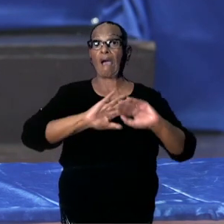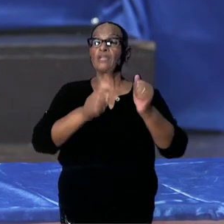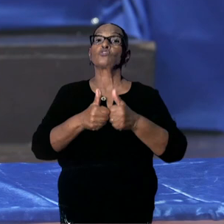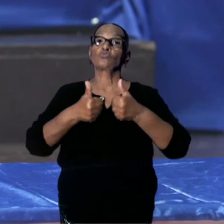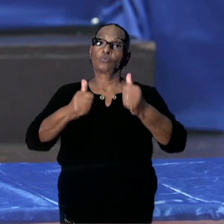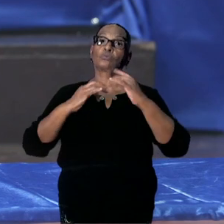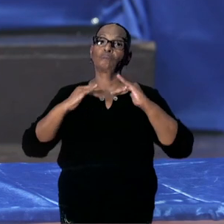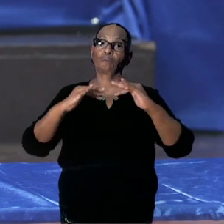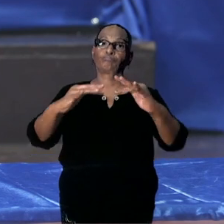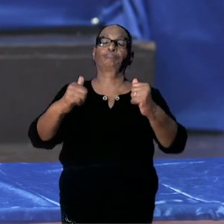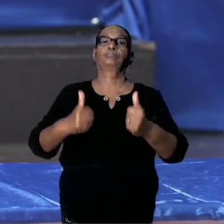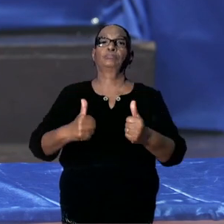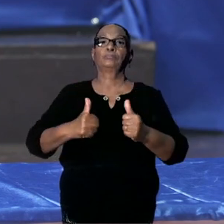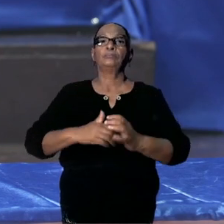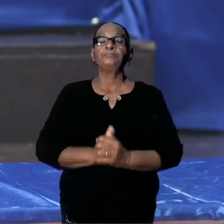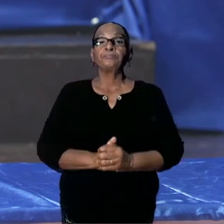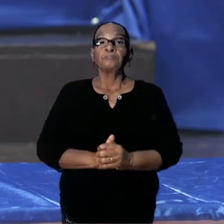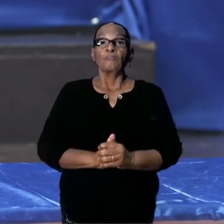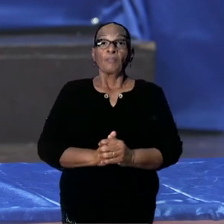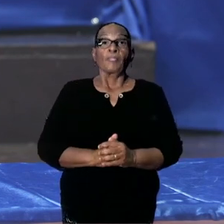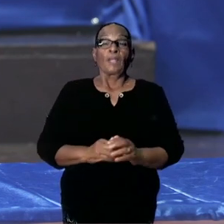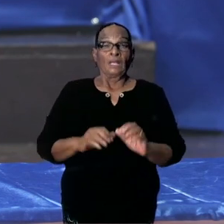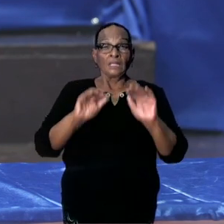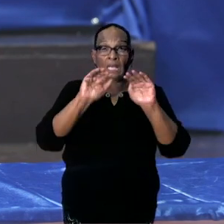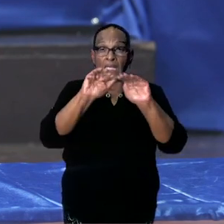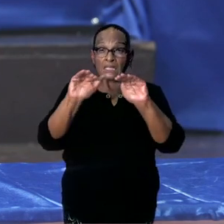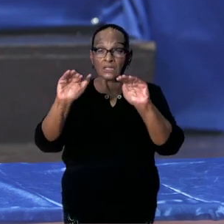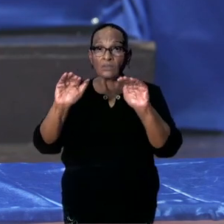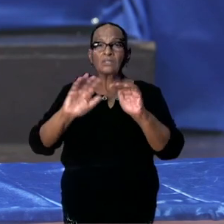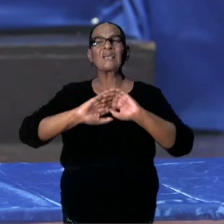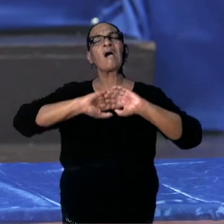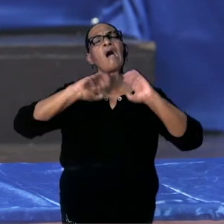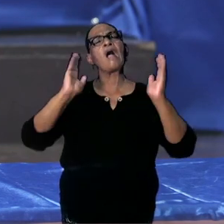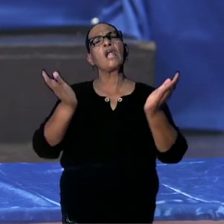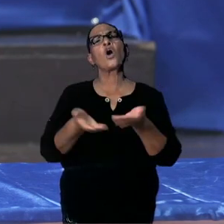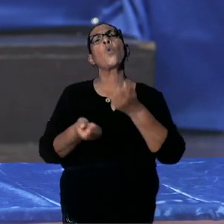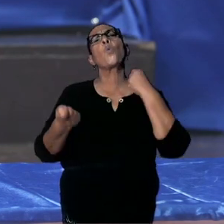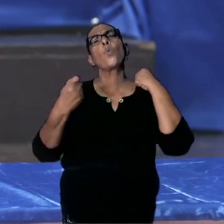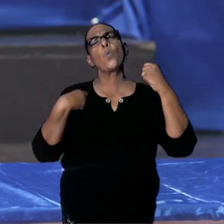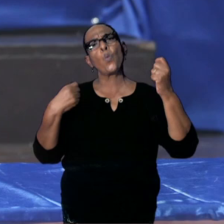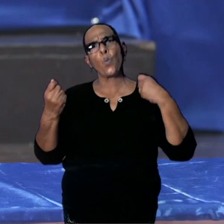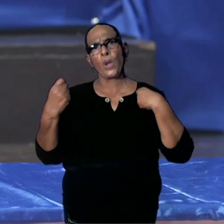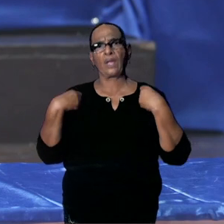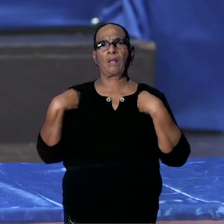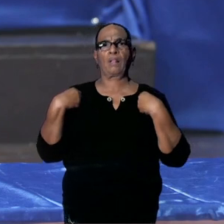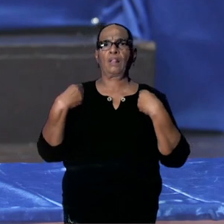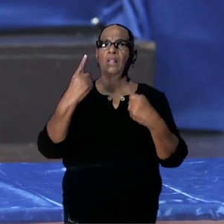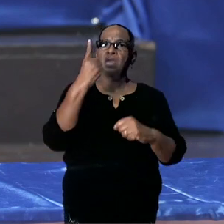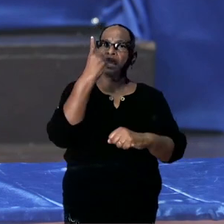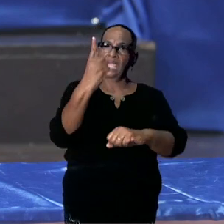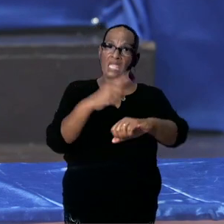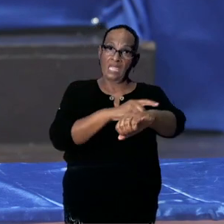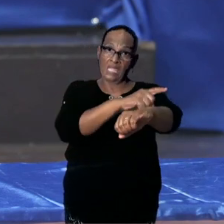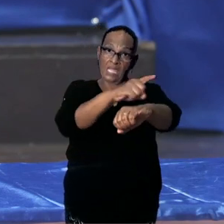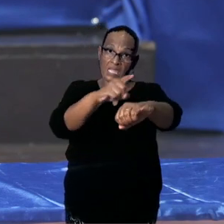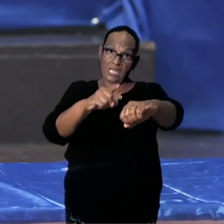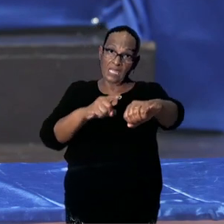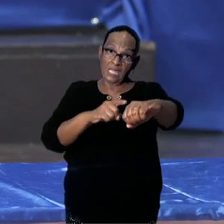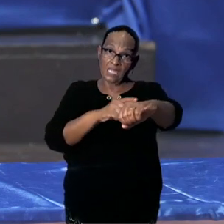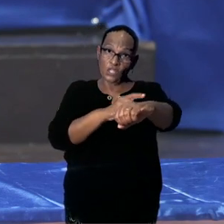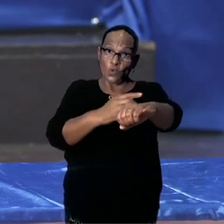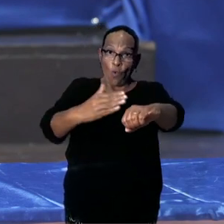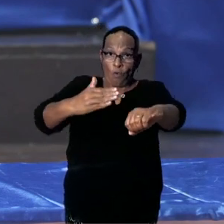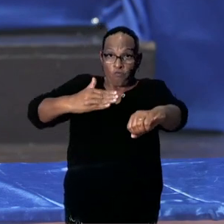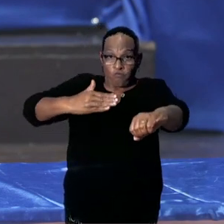We doen de instructie uitgaan dat alle winkels minstens één uur voor de aanvang van de